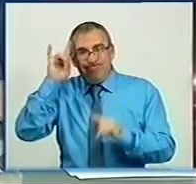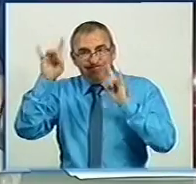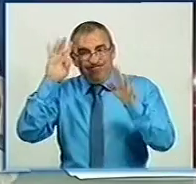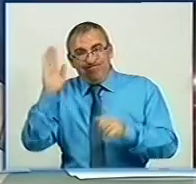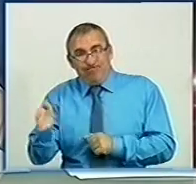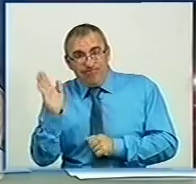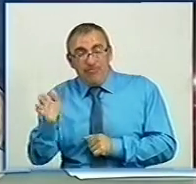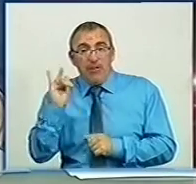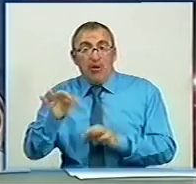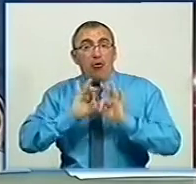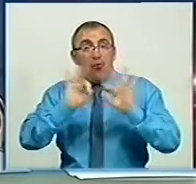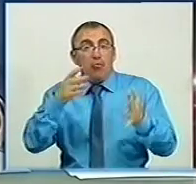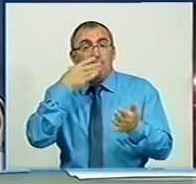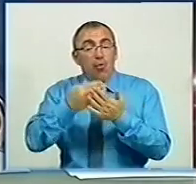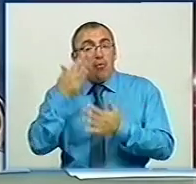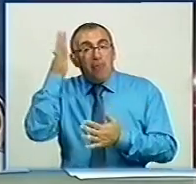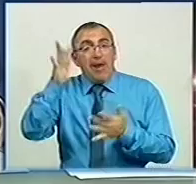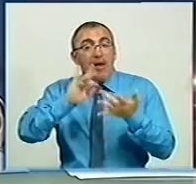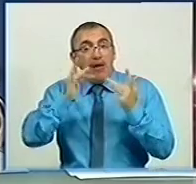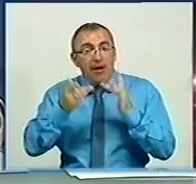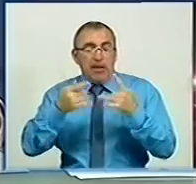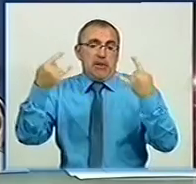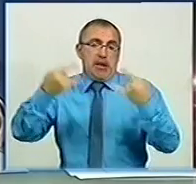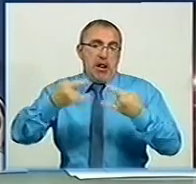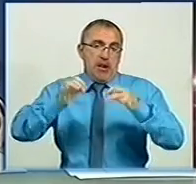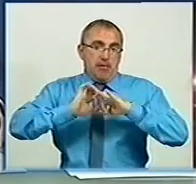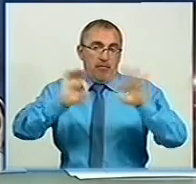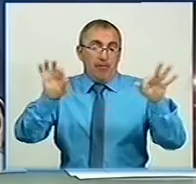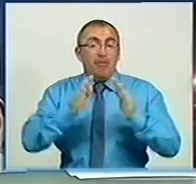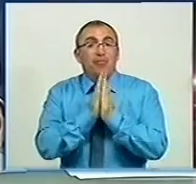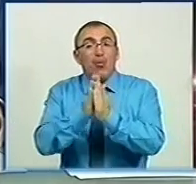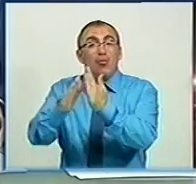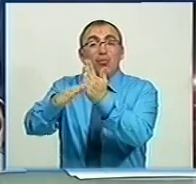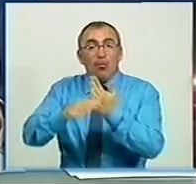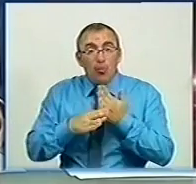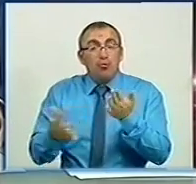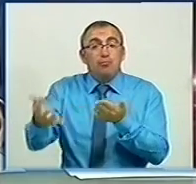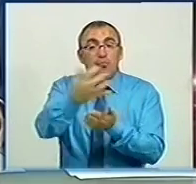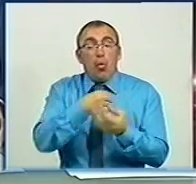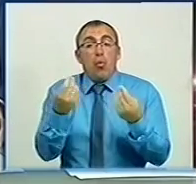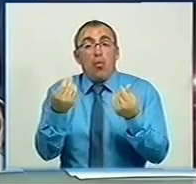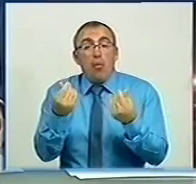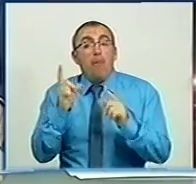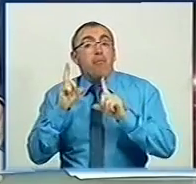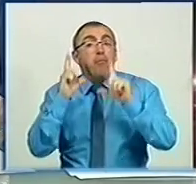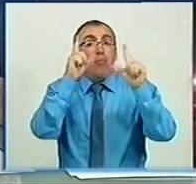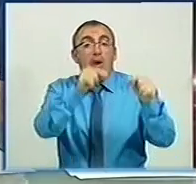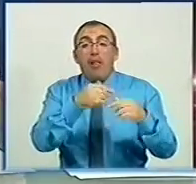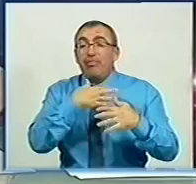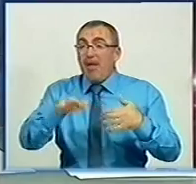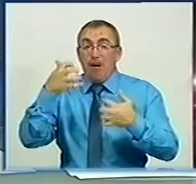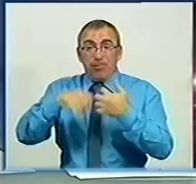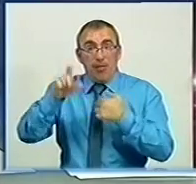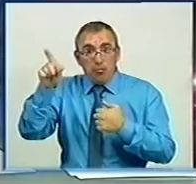мандрівник розповів про свою мрію в інтернеті та на телебаченні. Він просив допомогти йому у зборі коштів на поїздку. Небайдужі